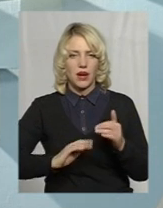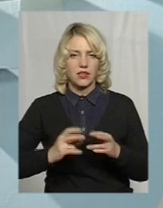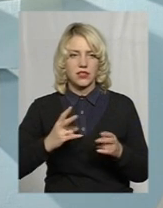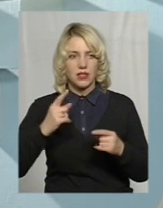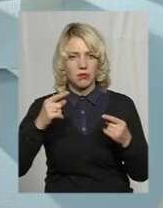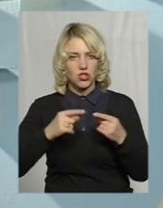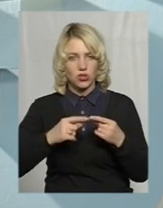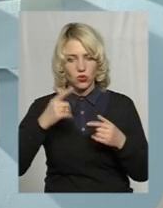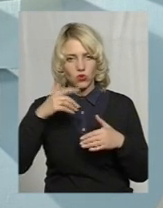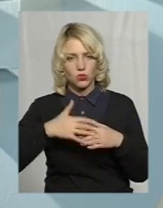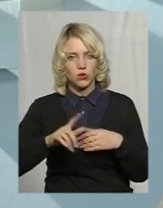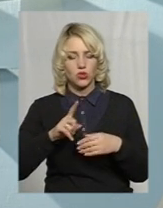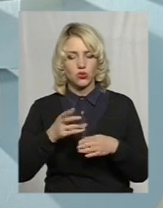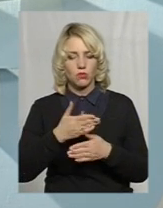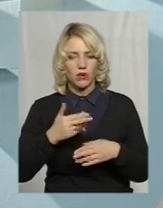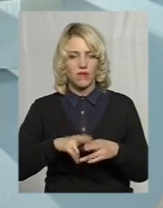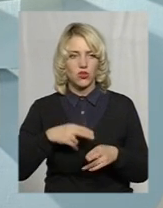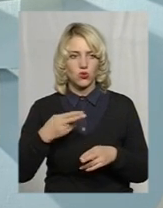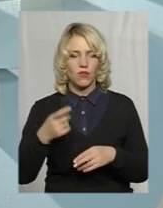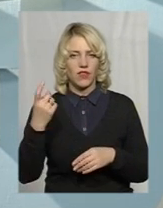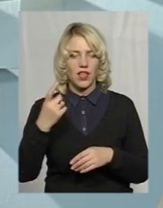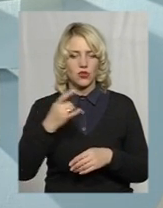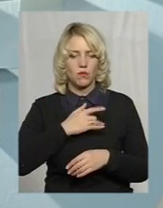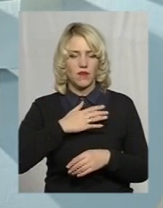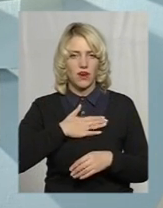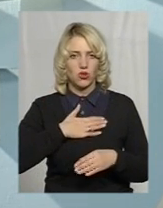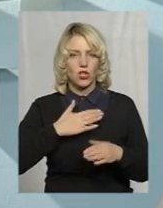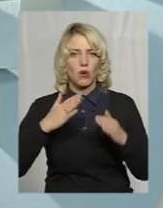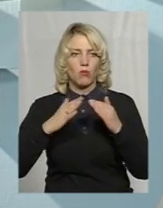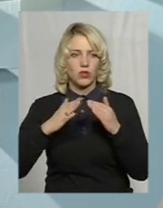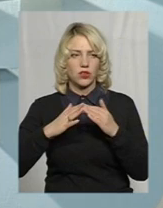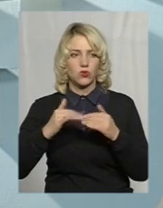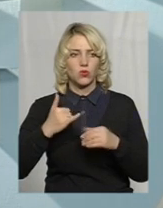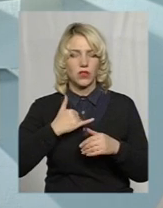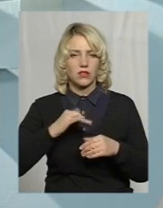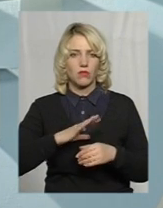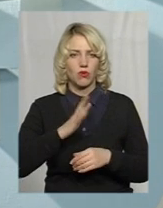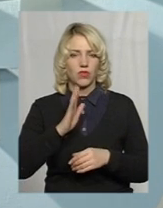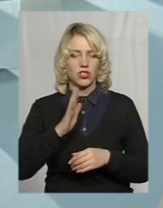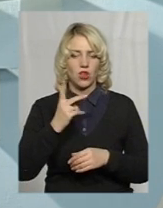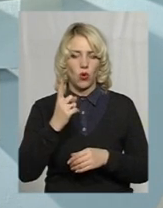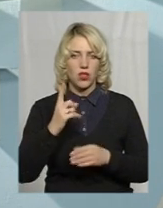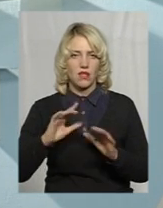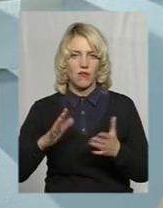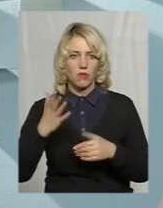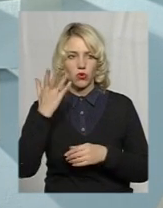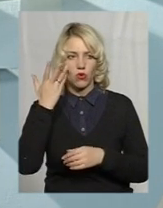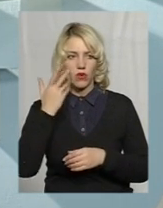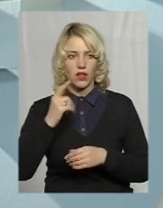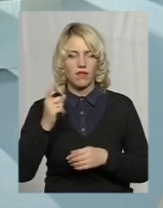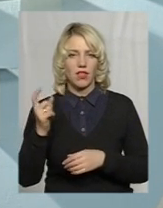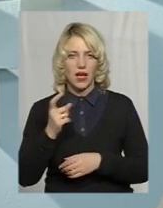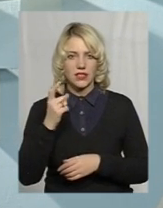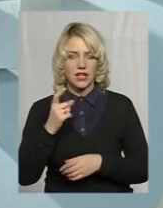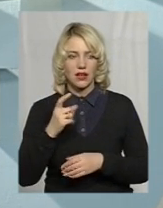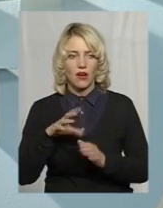розуміти, що ми відшкодовуємо власнику приватного житлового будинку. От у нас був лише один випадок, коли власник